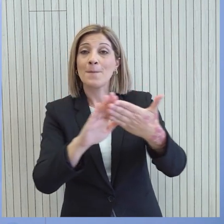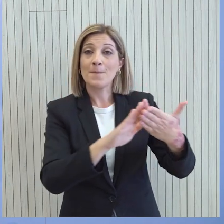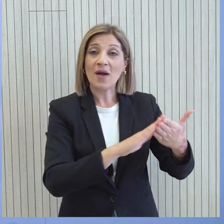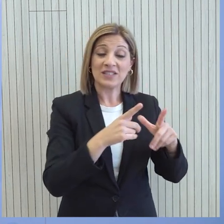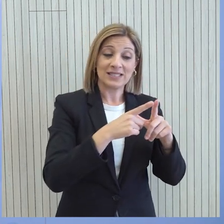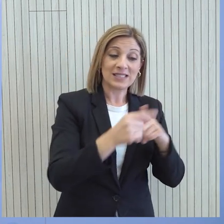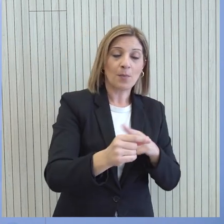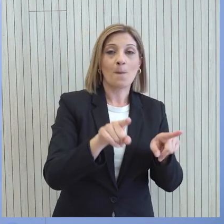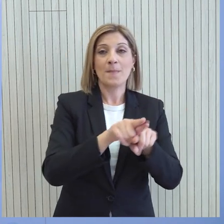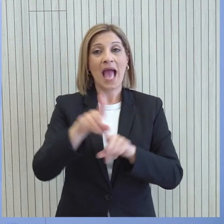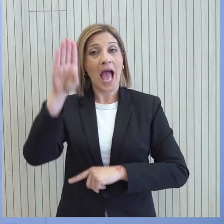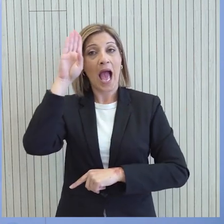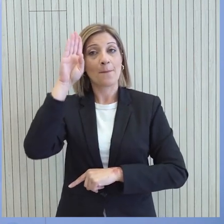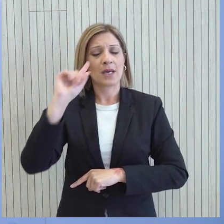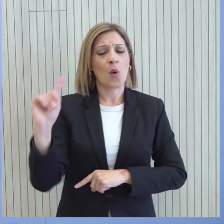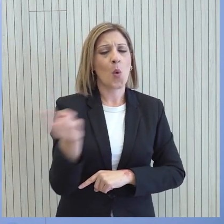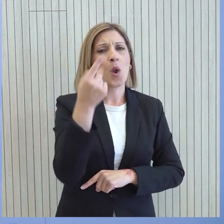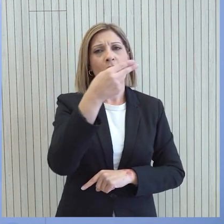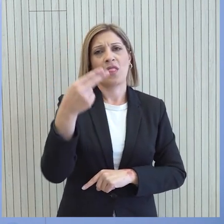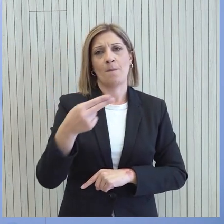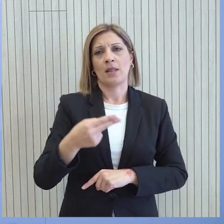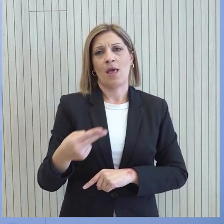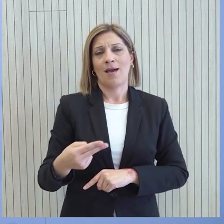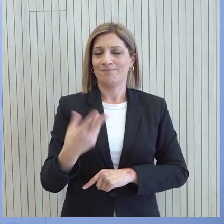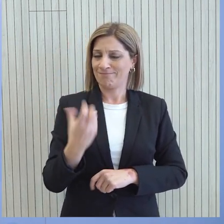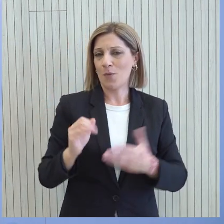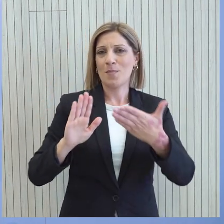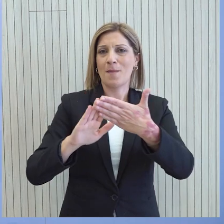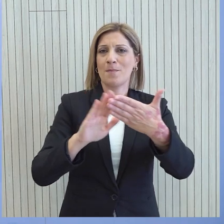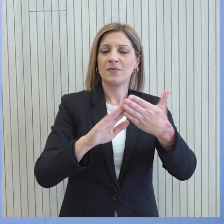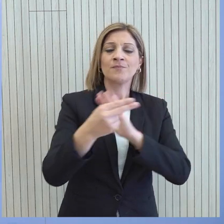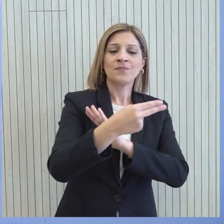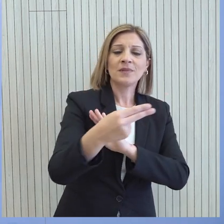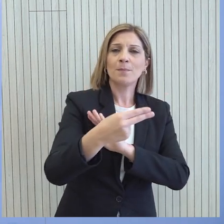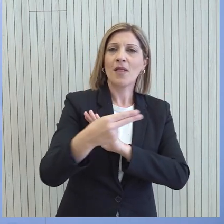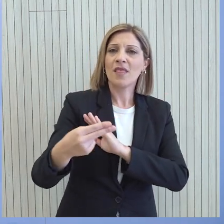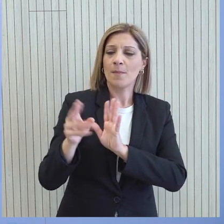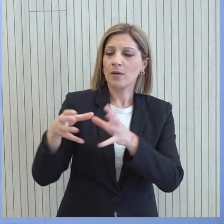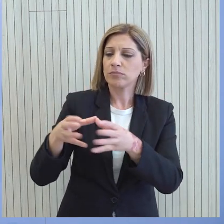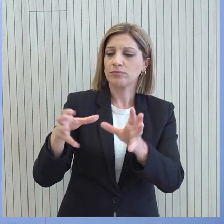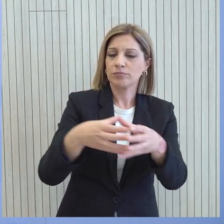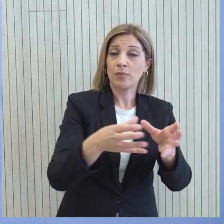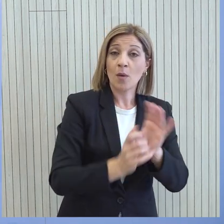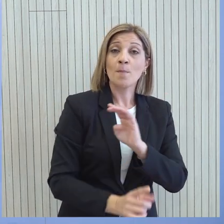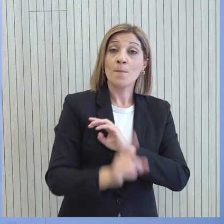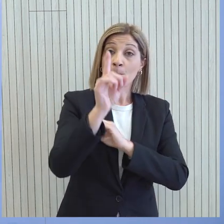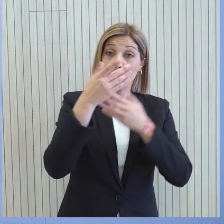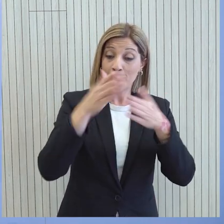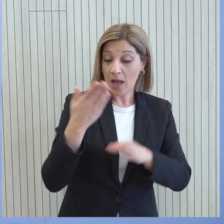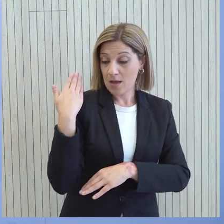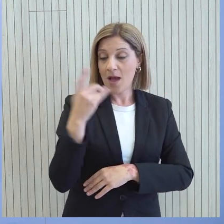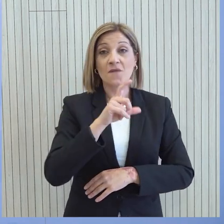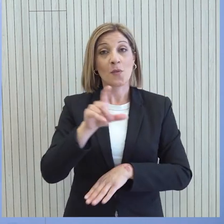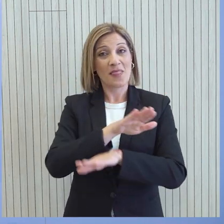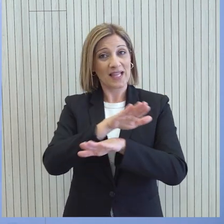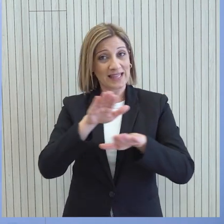ΗΠΑ σε όλα τα επίπεδα με θεματικές ενότητες σε κάθε γύρο. Παναλαμβάνω, ο πρώτος γύρος ολοκληρώθηκε την προηγούμενη